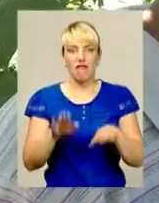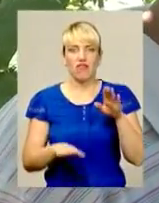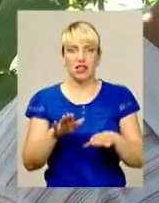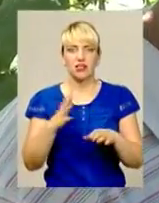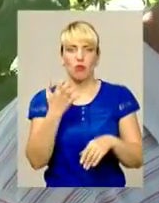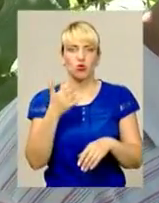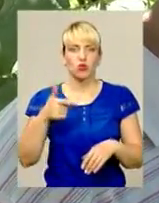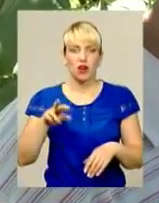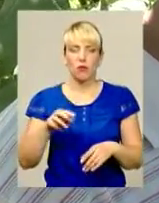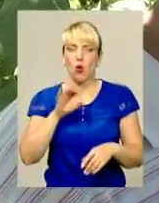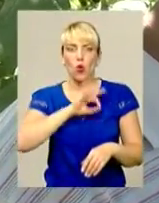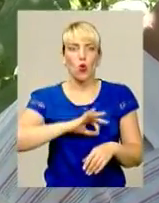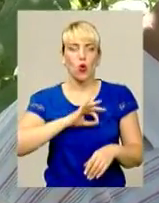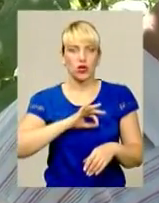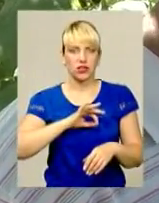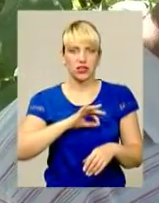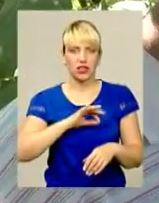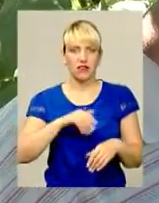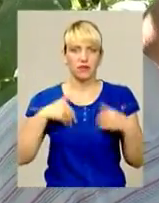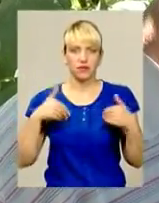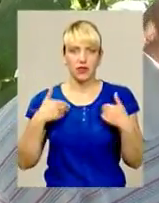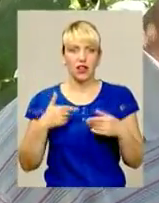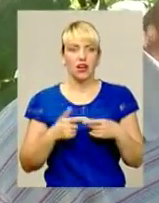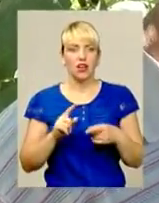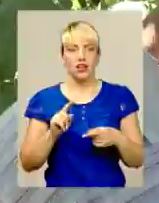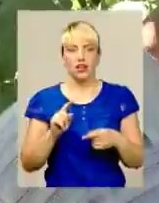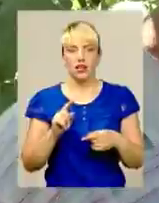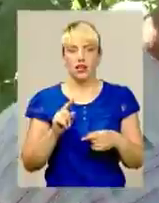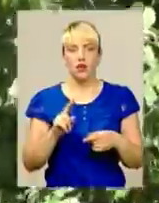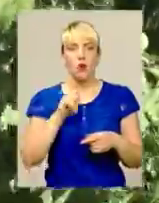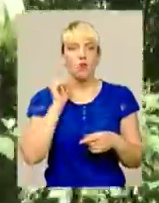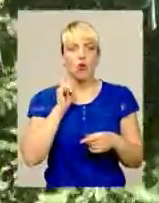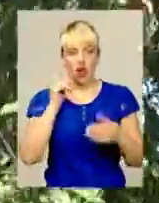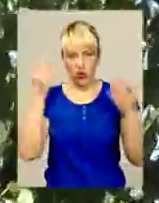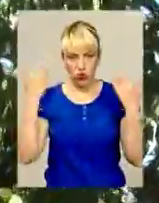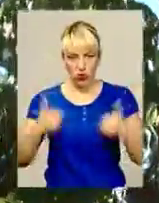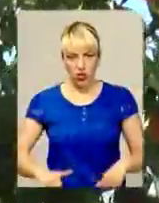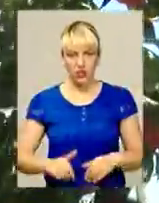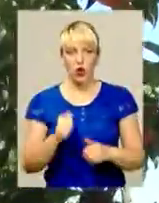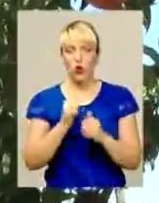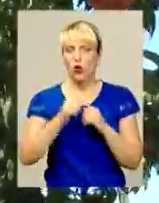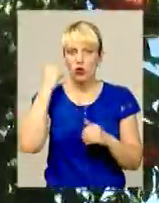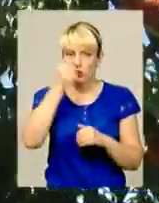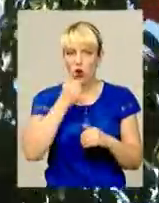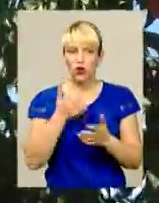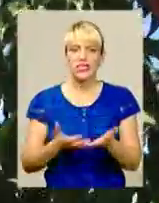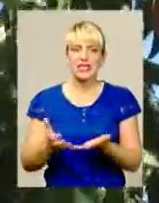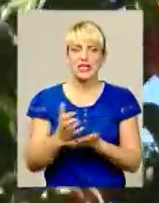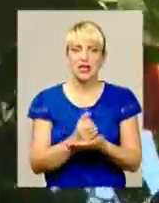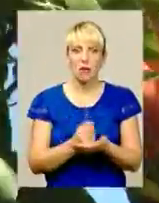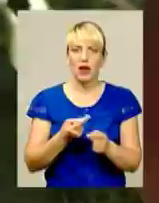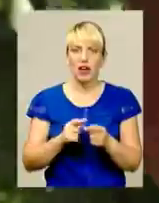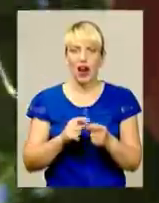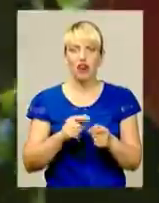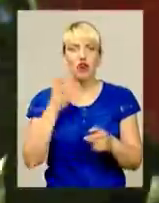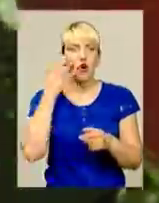Дуже корисна рослина, омолажує організм. Кожного року господарі збирають щедрий урожай тропічних